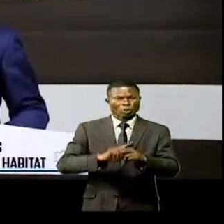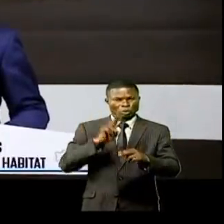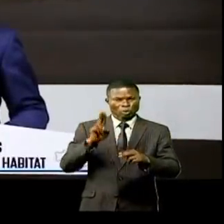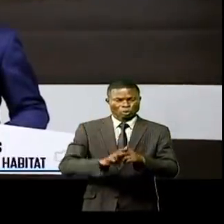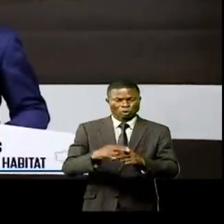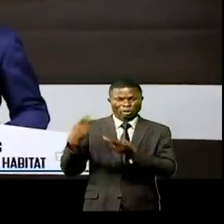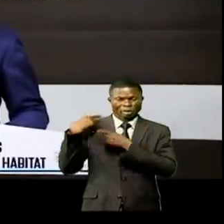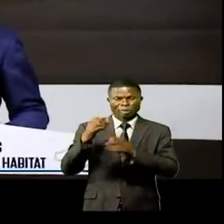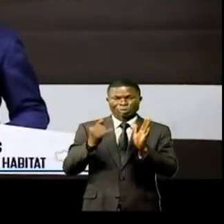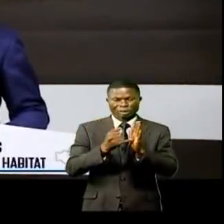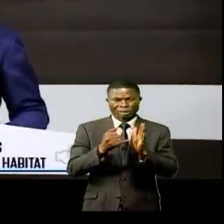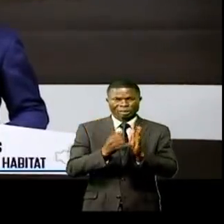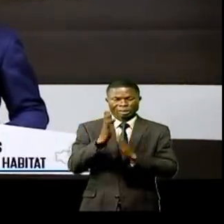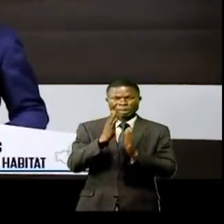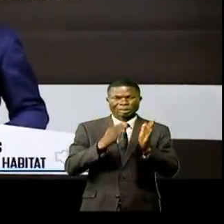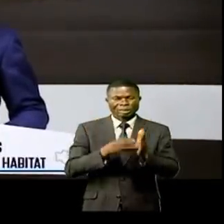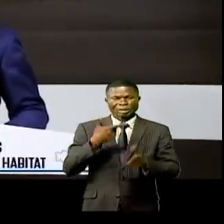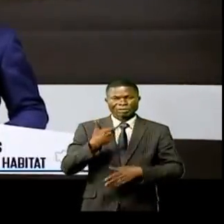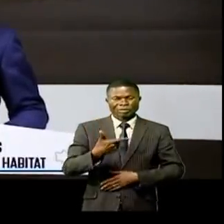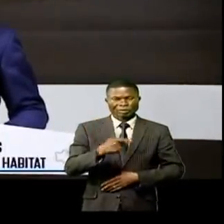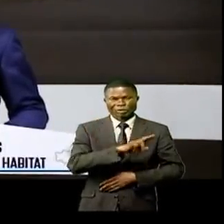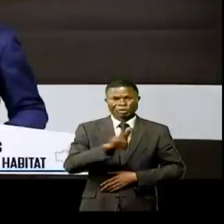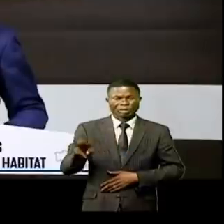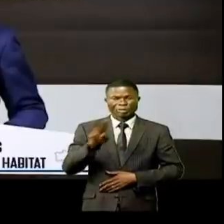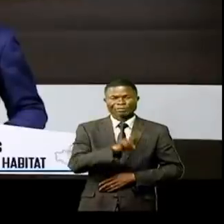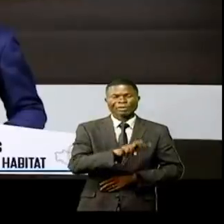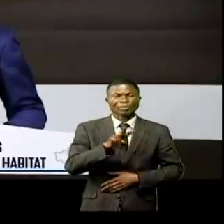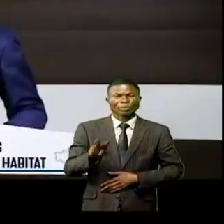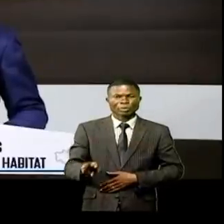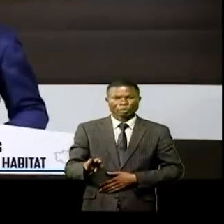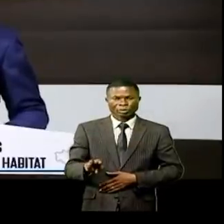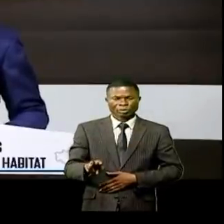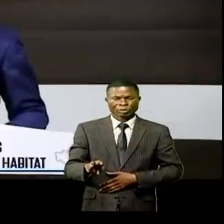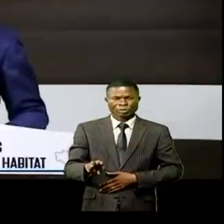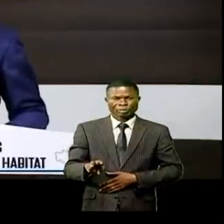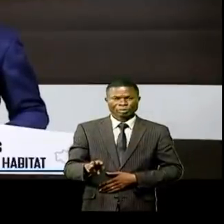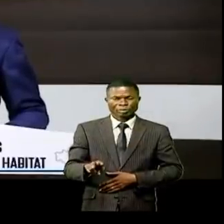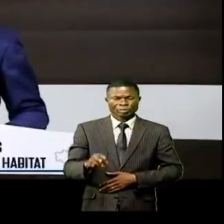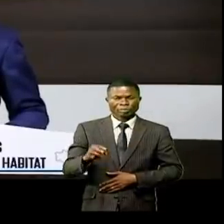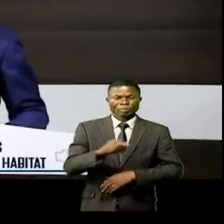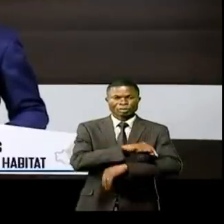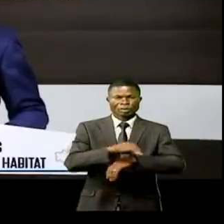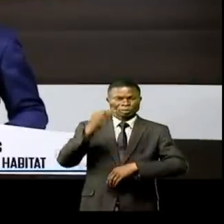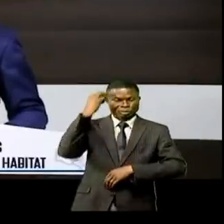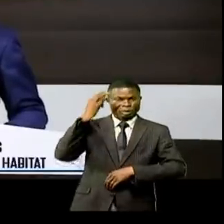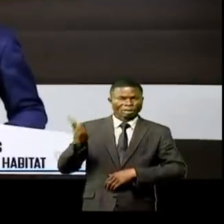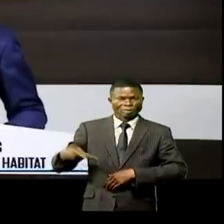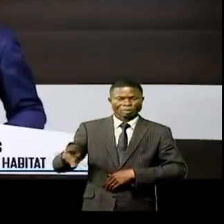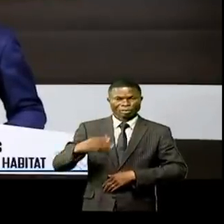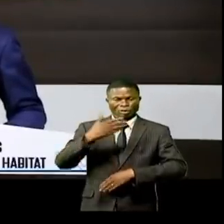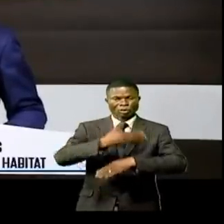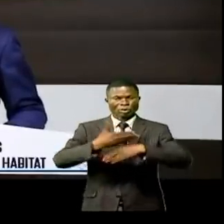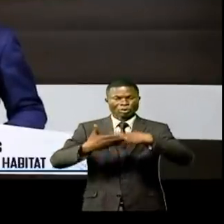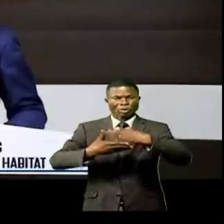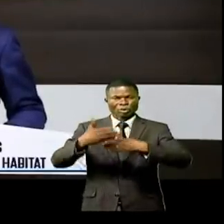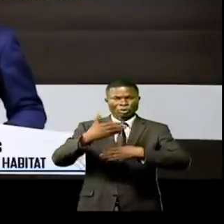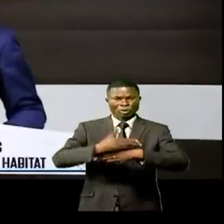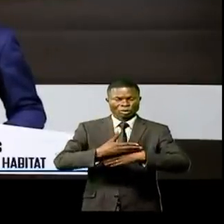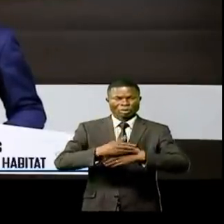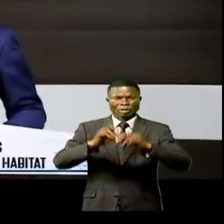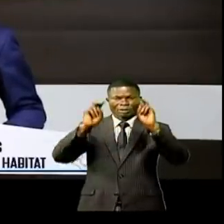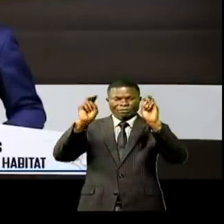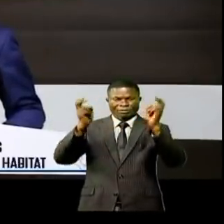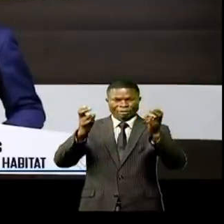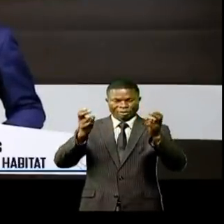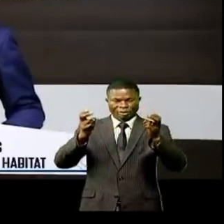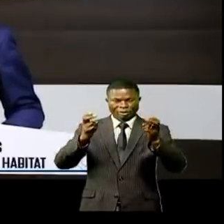samedi 19 février 2022. Le ministère provincial des infrastructures, urbanisme